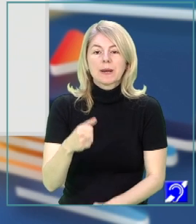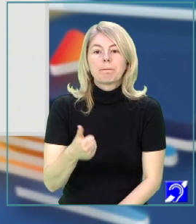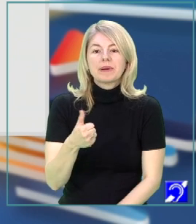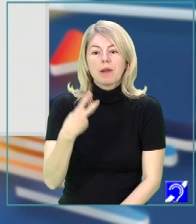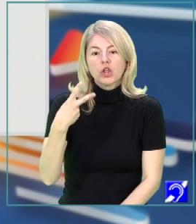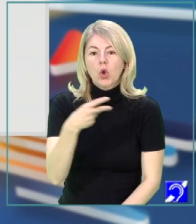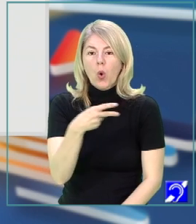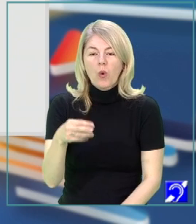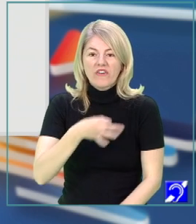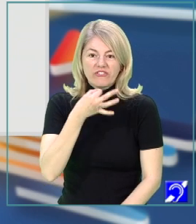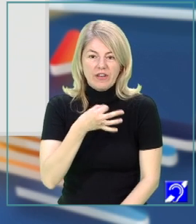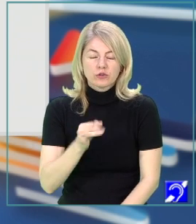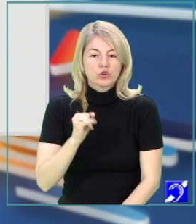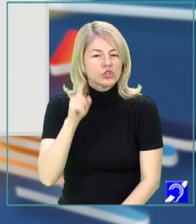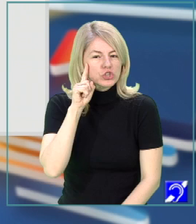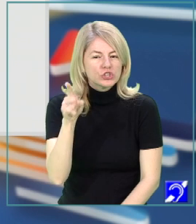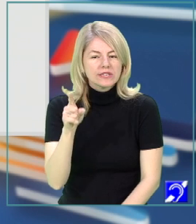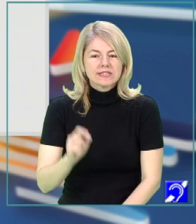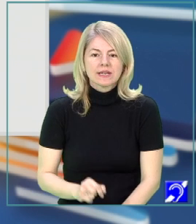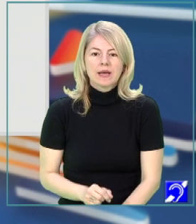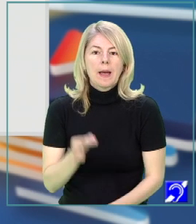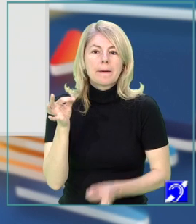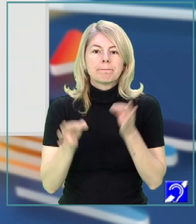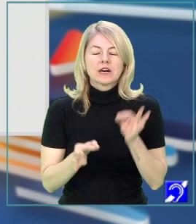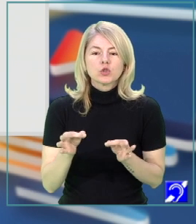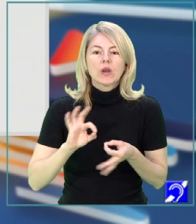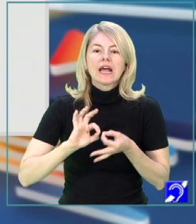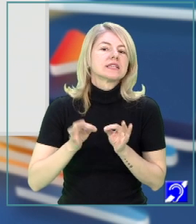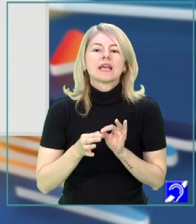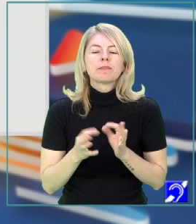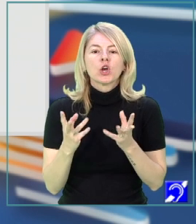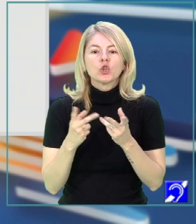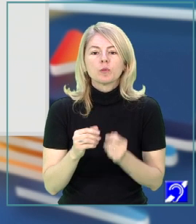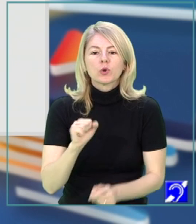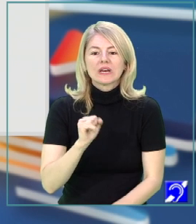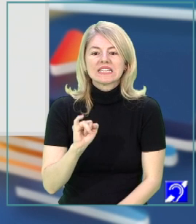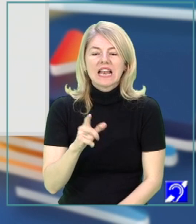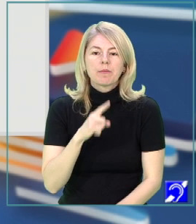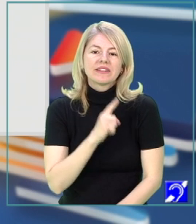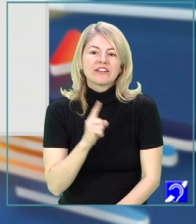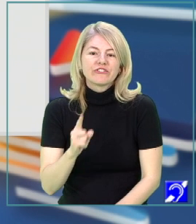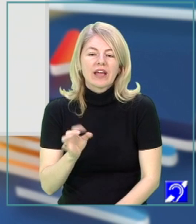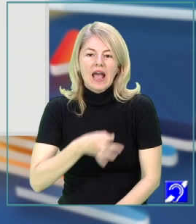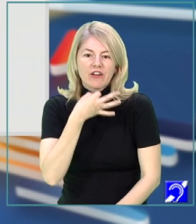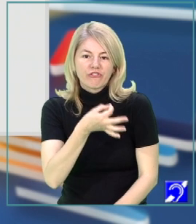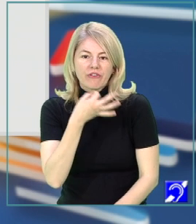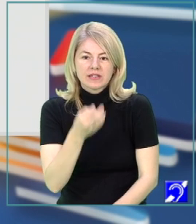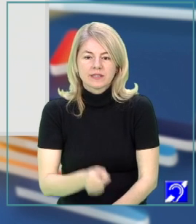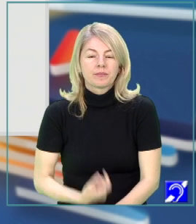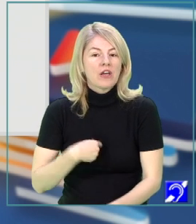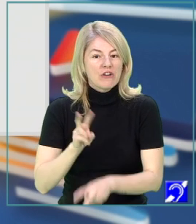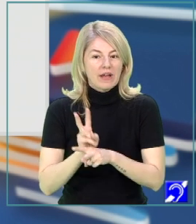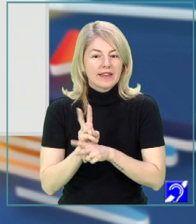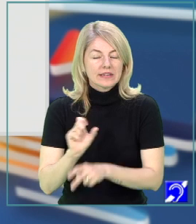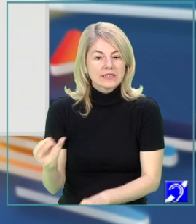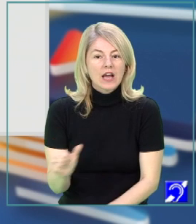două versuri și știți deja că măsura înseamnă numărul de silabe din fiecare vers. Vă atrag atenția încă